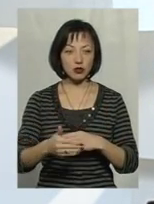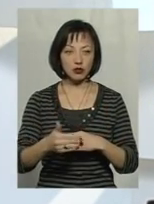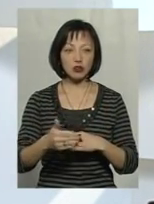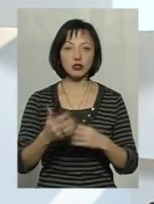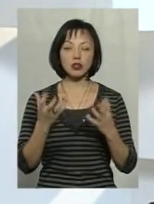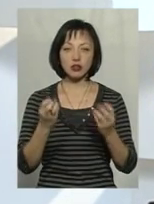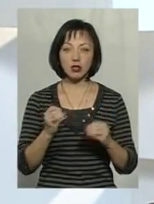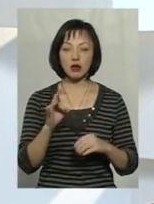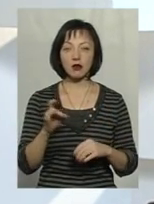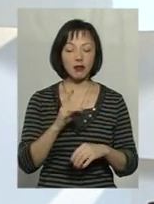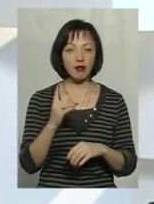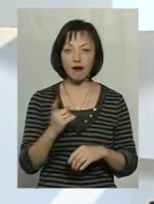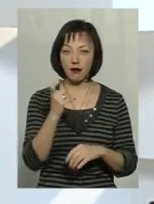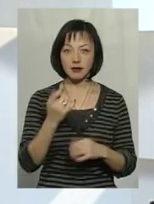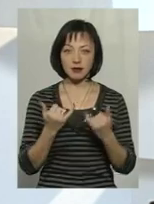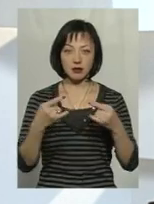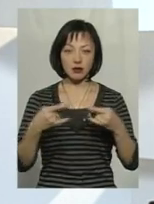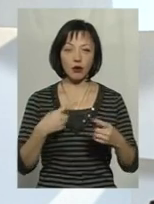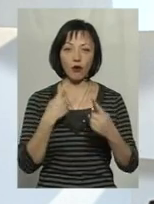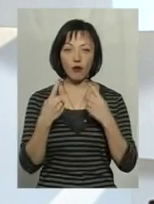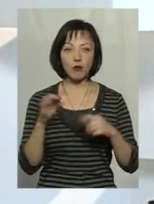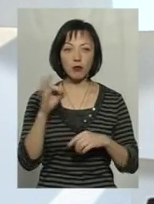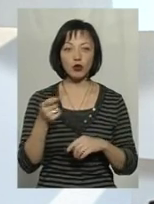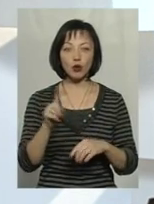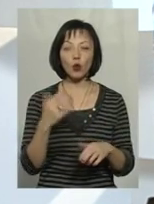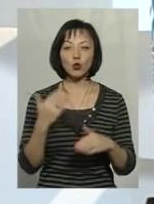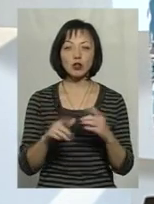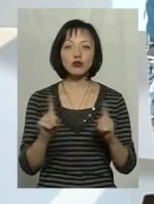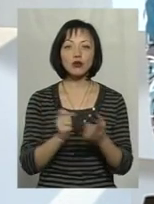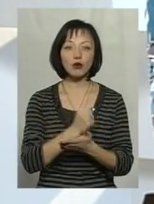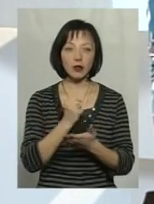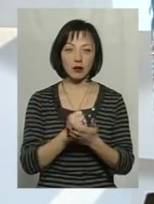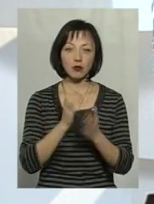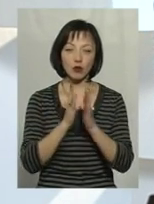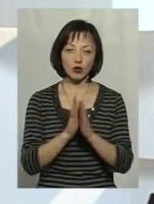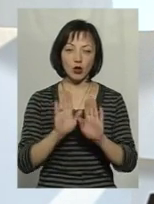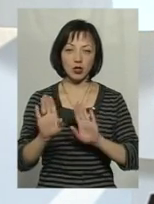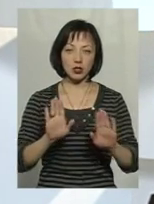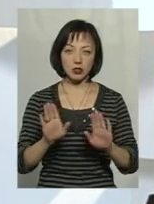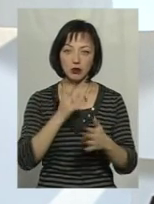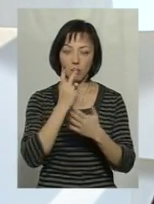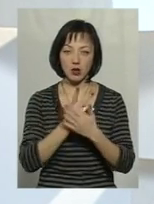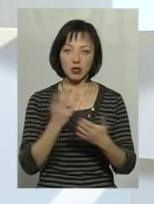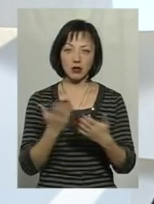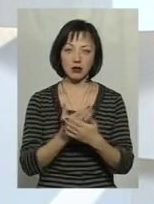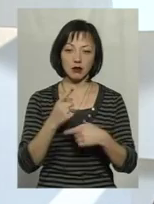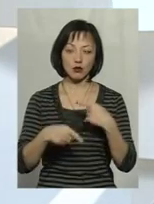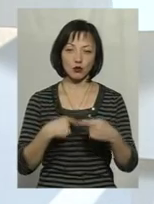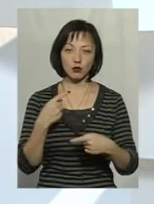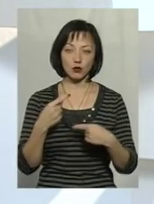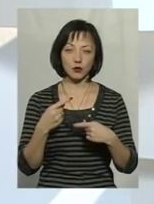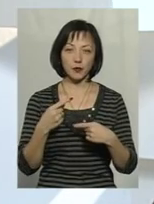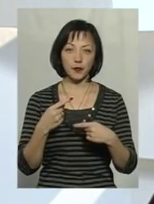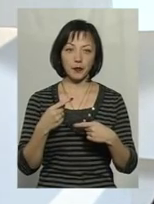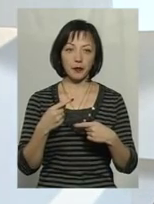я думаю, ще не раз у цій студії, а зараз говоримо про те, що вже ухвалили. Прошу режисера показати наступну